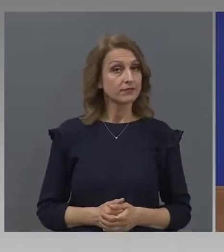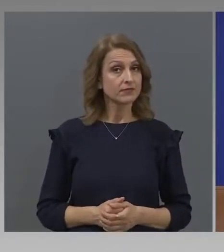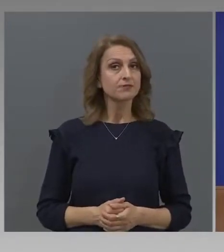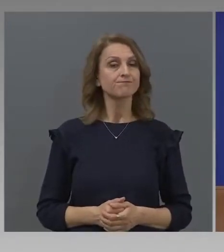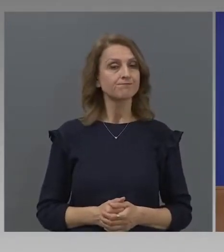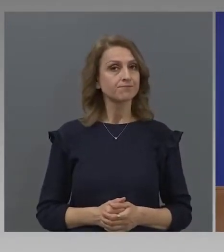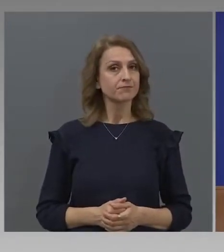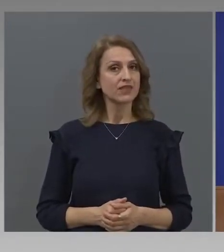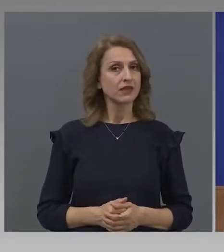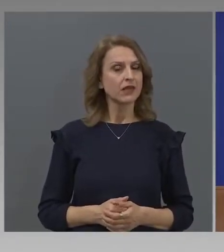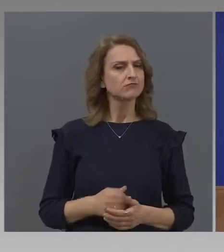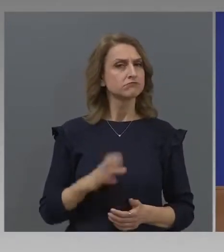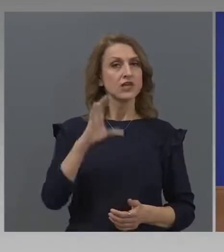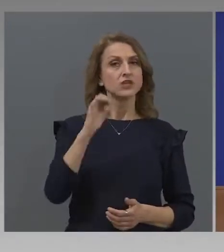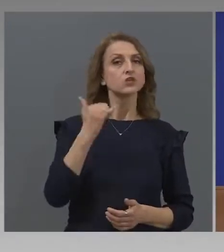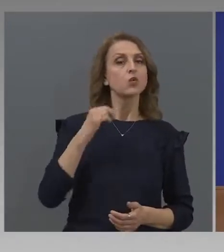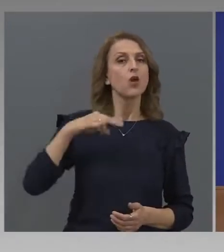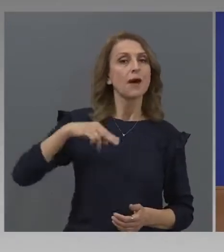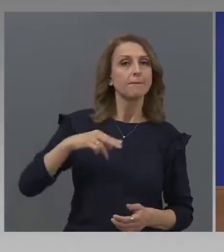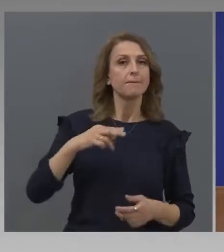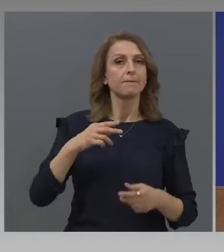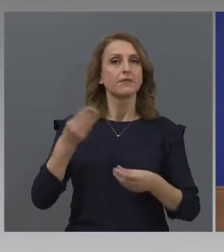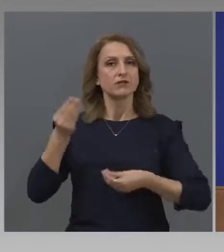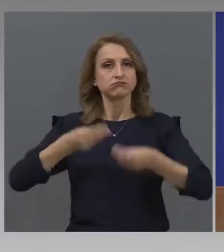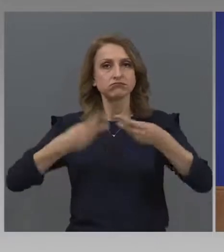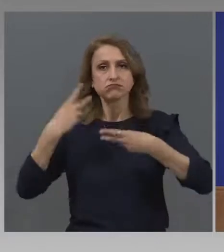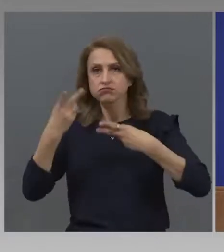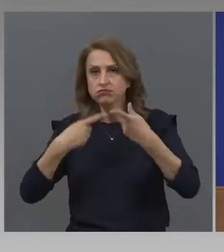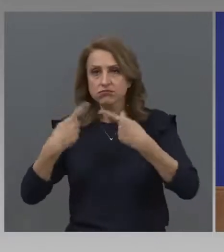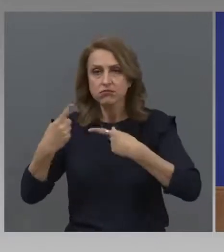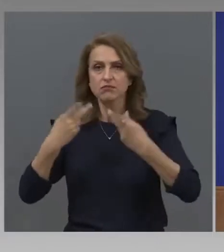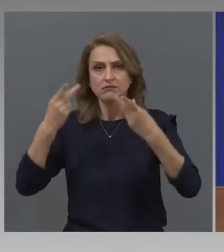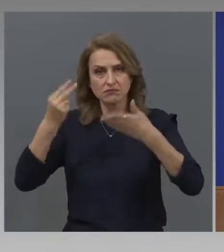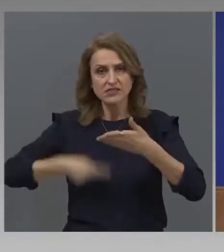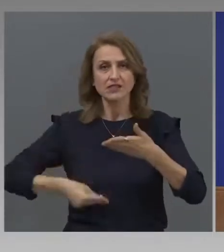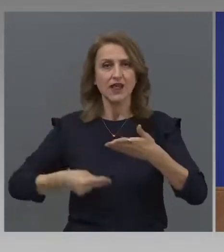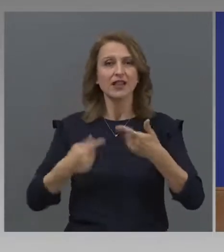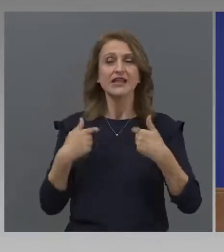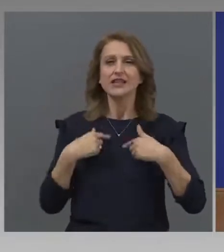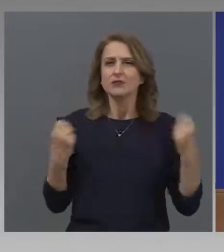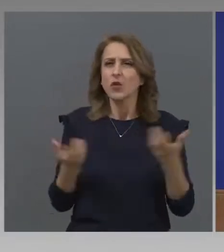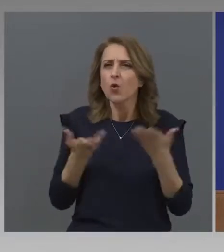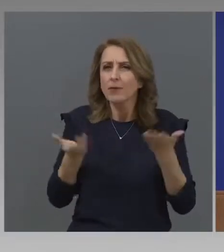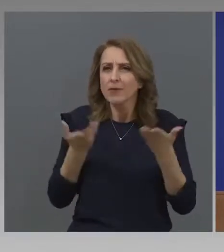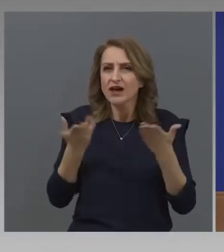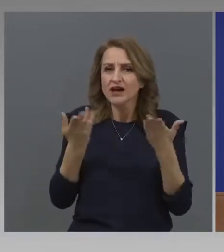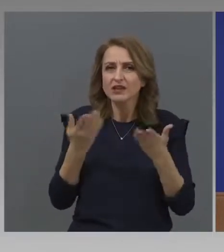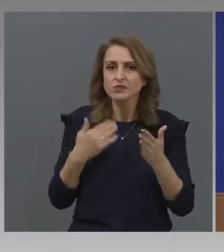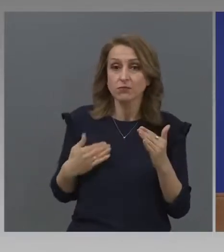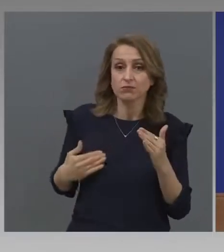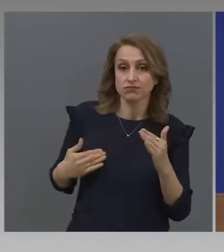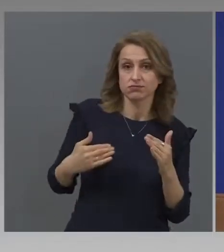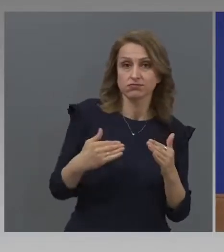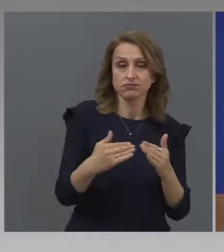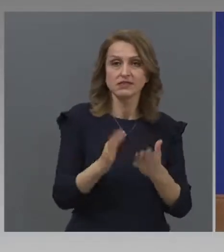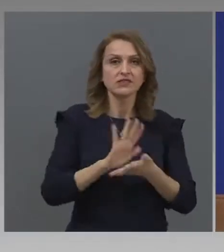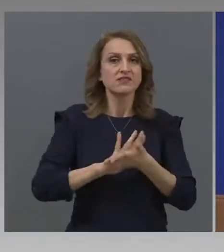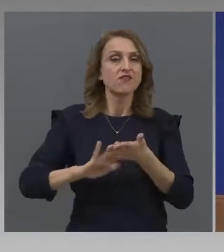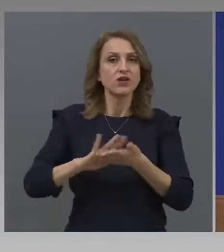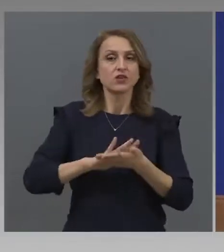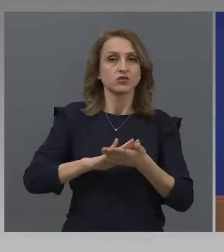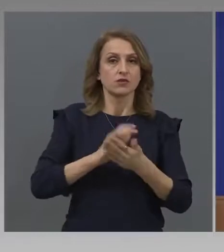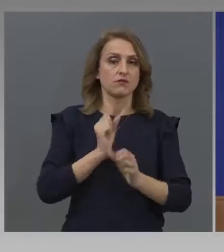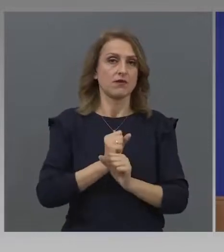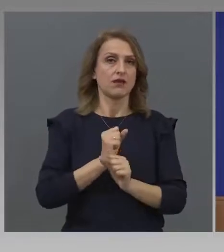слапавата сделка. След като много бързо наваксах сме, много бързо, за една седмица свършихме това,